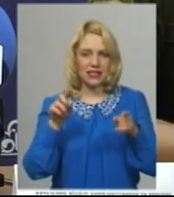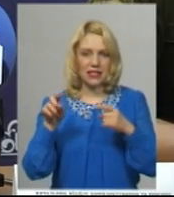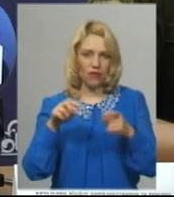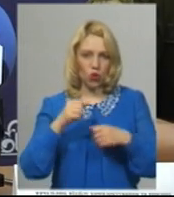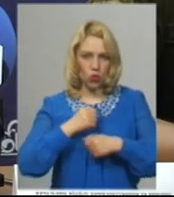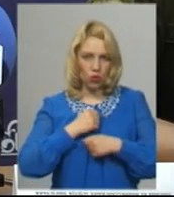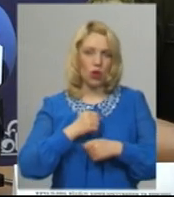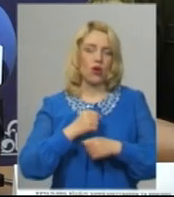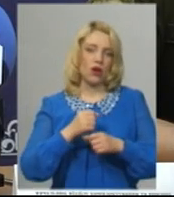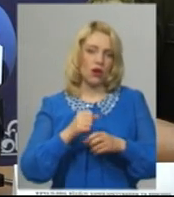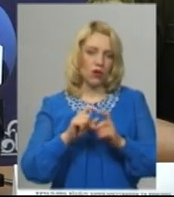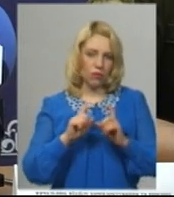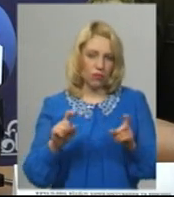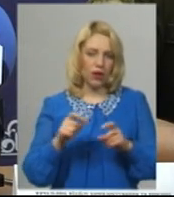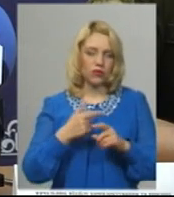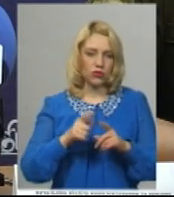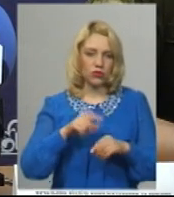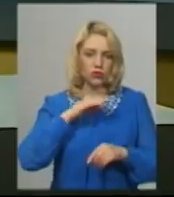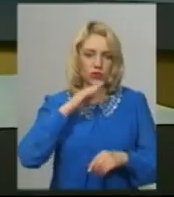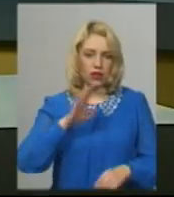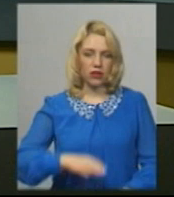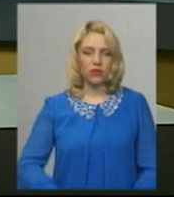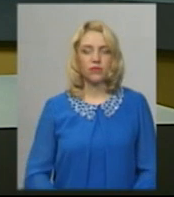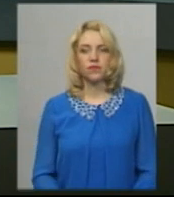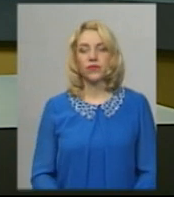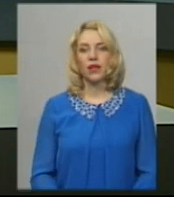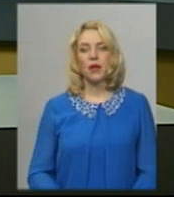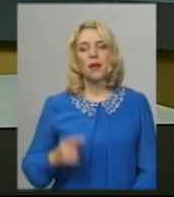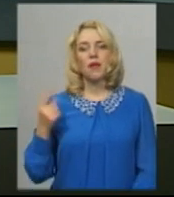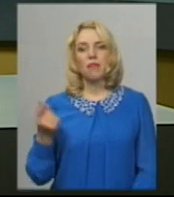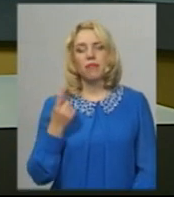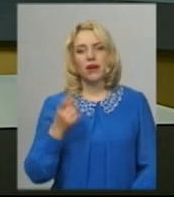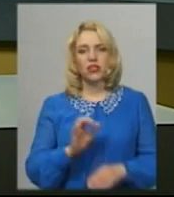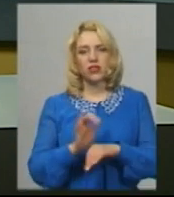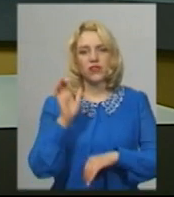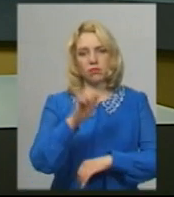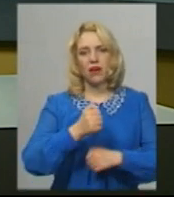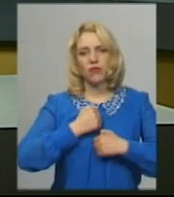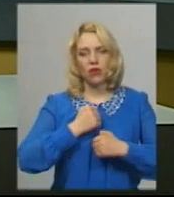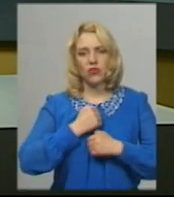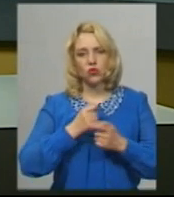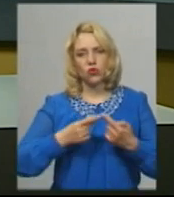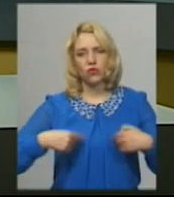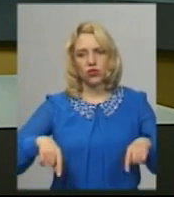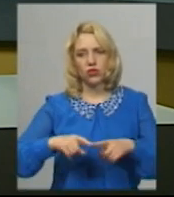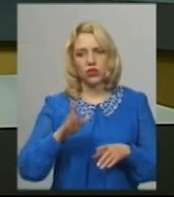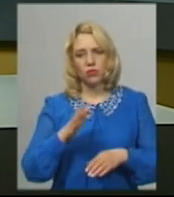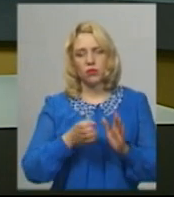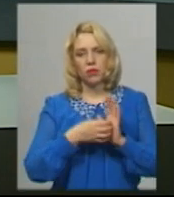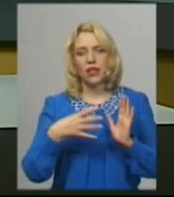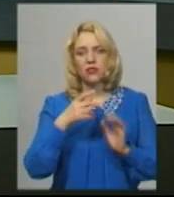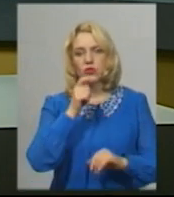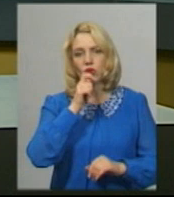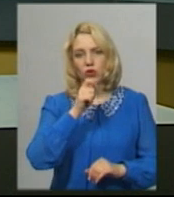тестування всього молодого поповнення, який ми заплановили. Перша відправка до військових частин відбудеться 15 червня,